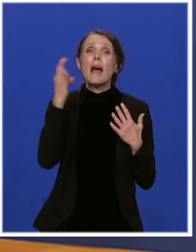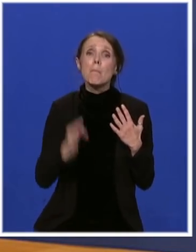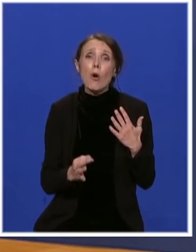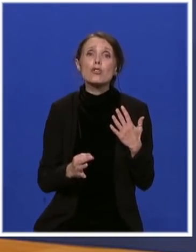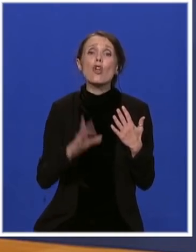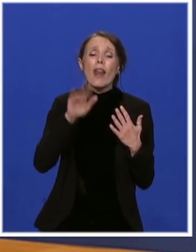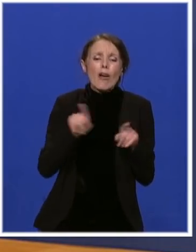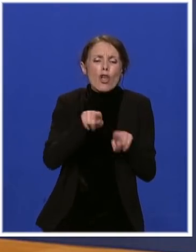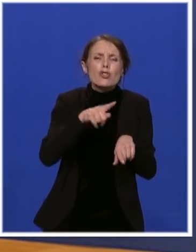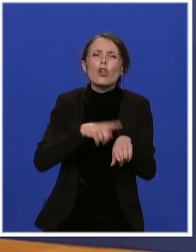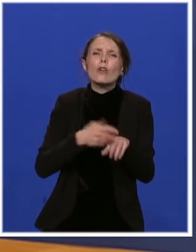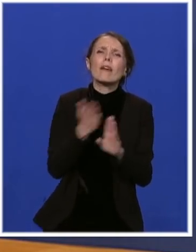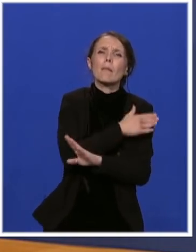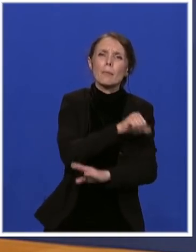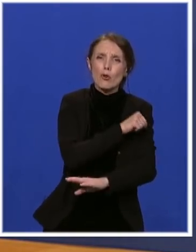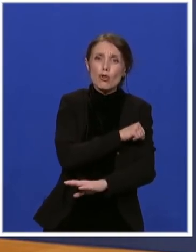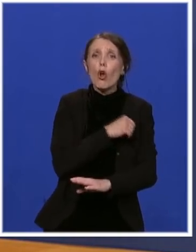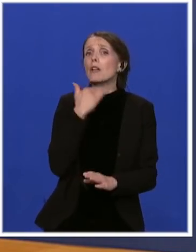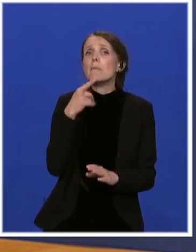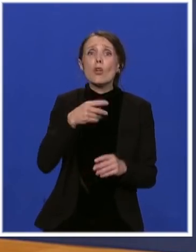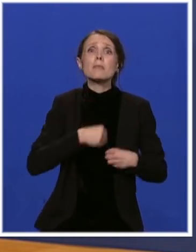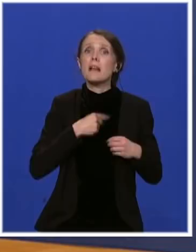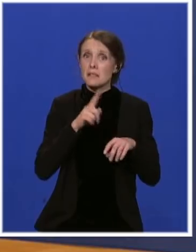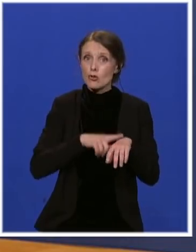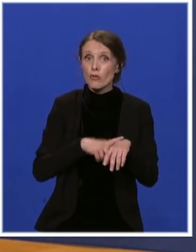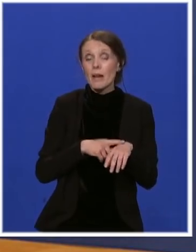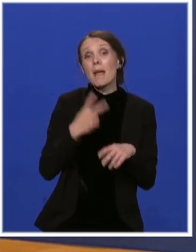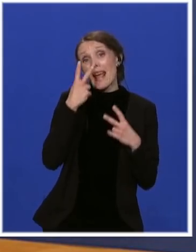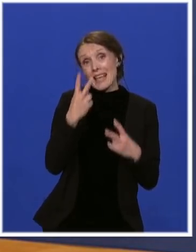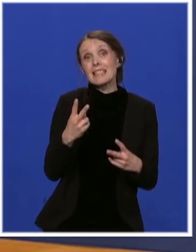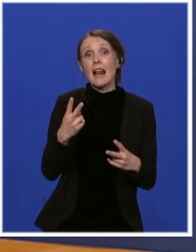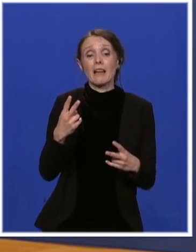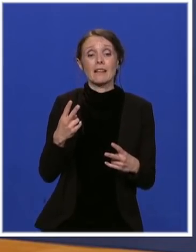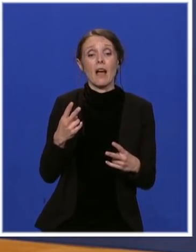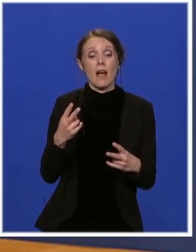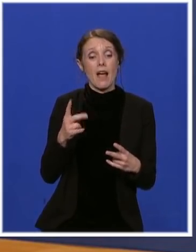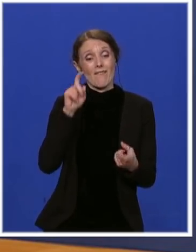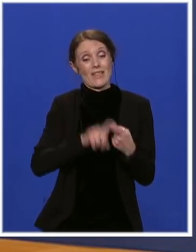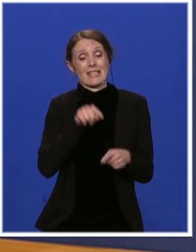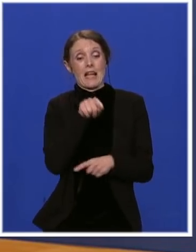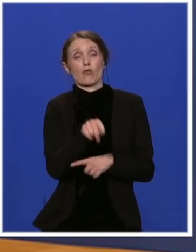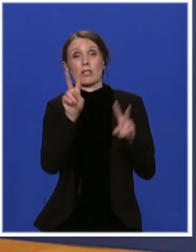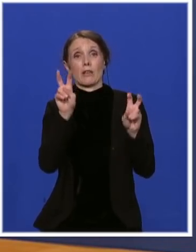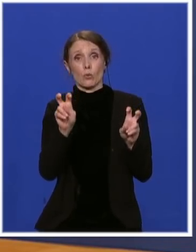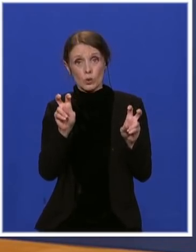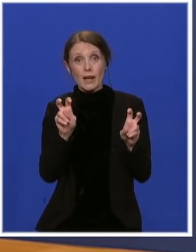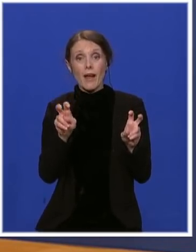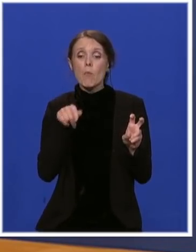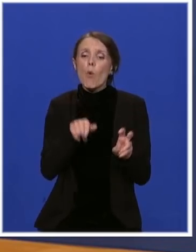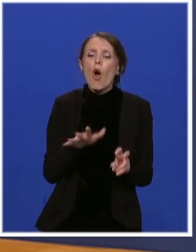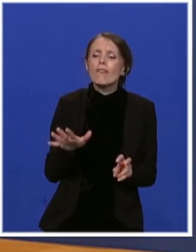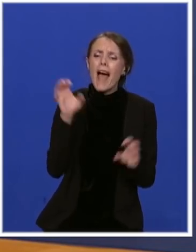kvartalu prošle godine, da smo po tom pitanju očigledno je opet u ovom delu Evrope uspeli da budemo